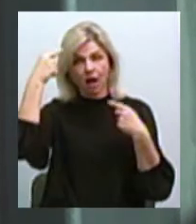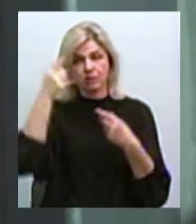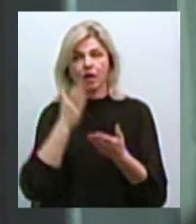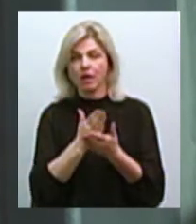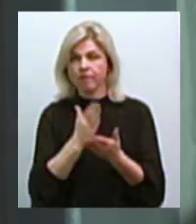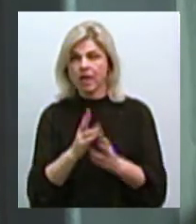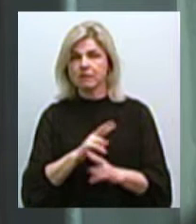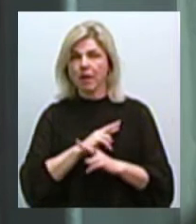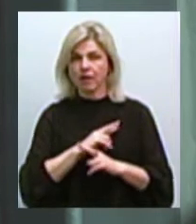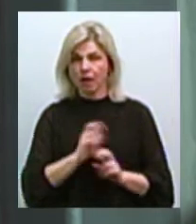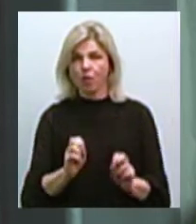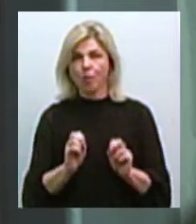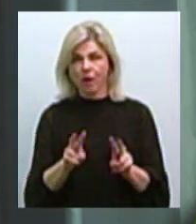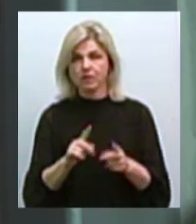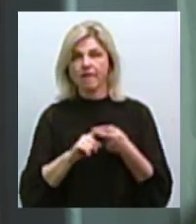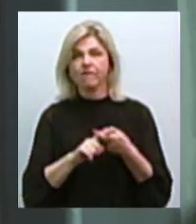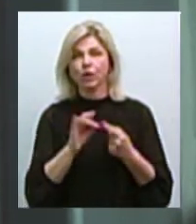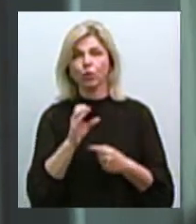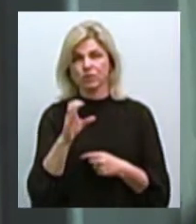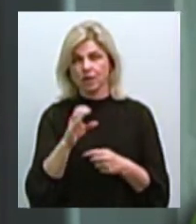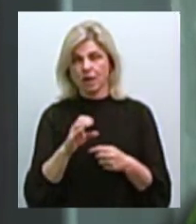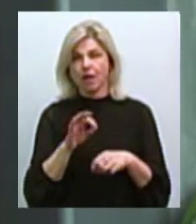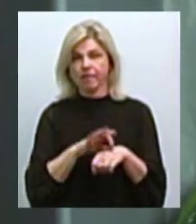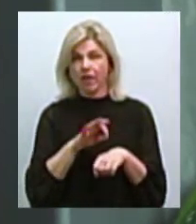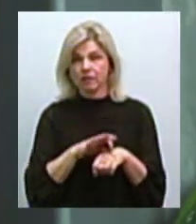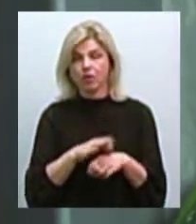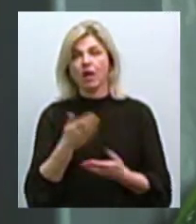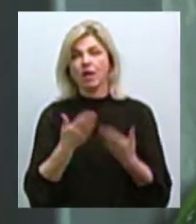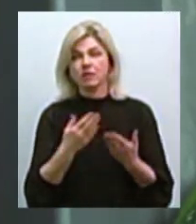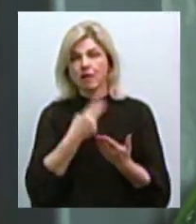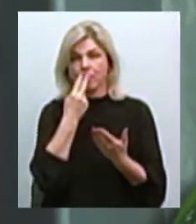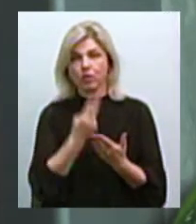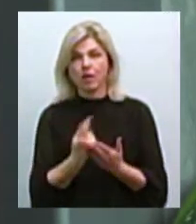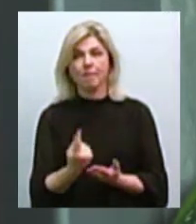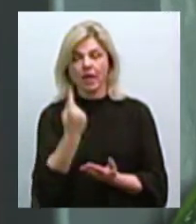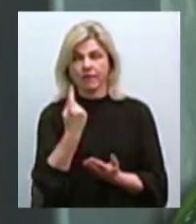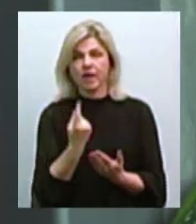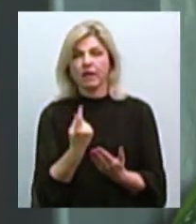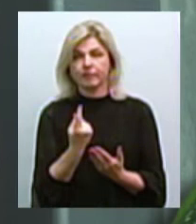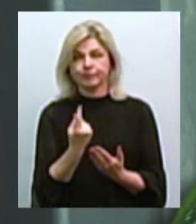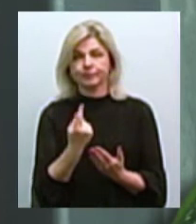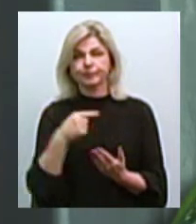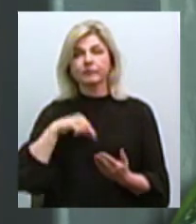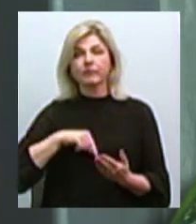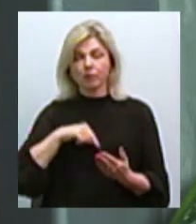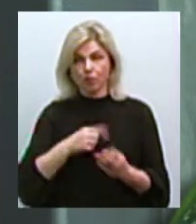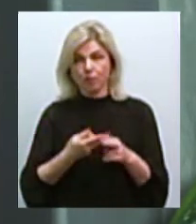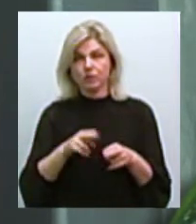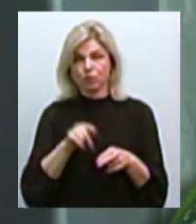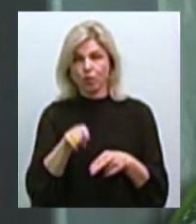небезпечною вірусною інфекцією. І якщо з'являються перші симптоми цього захворювання, то